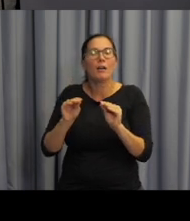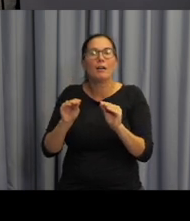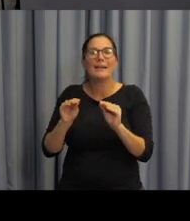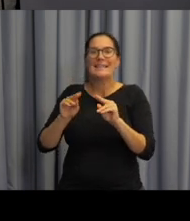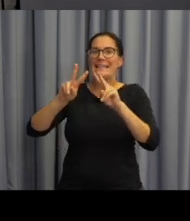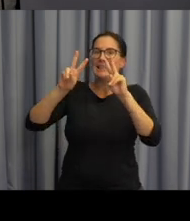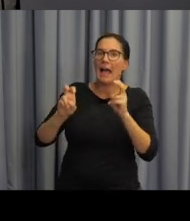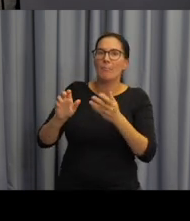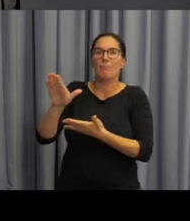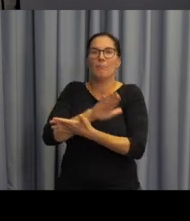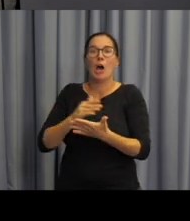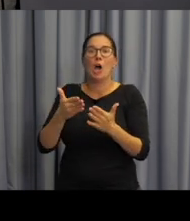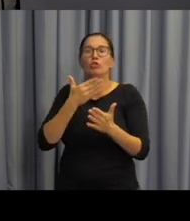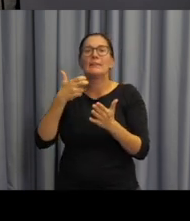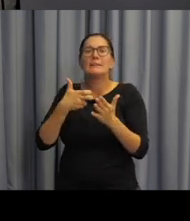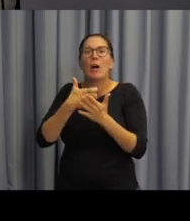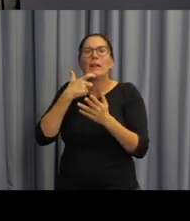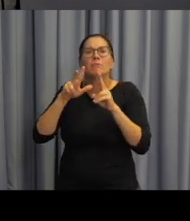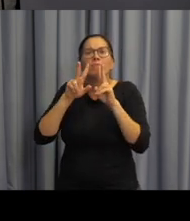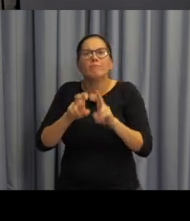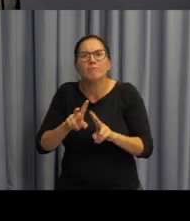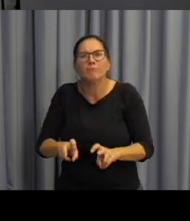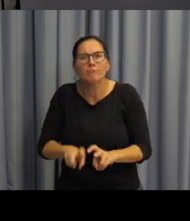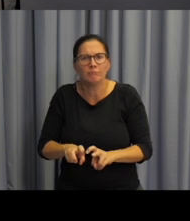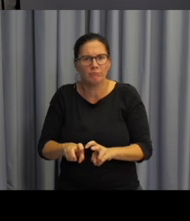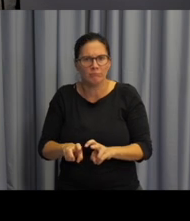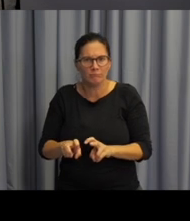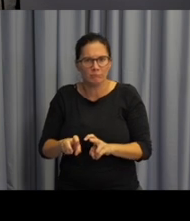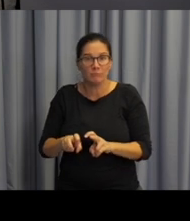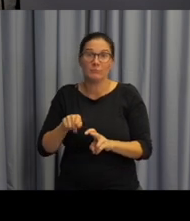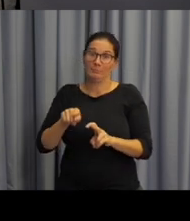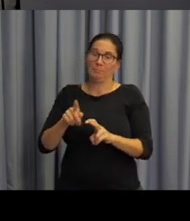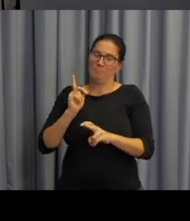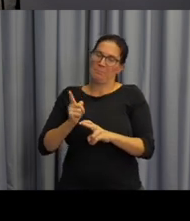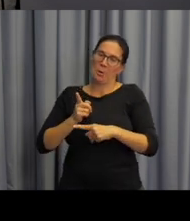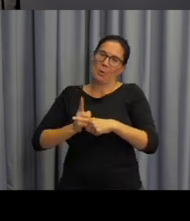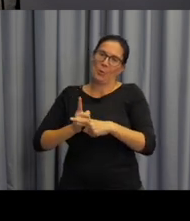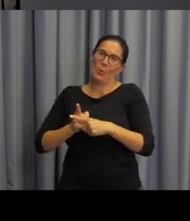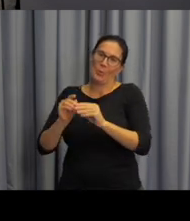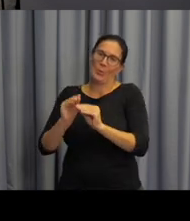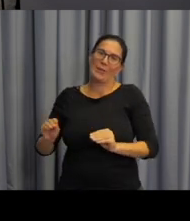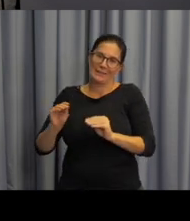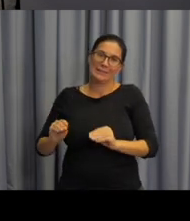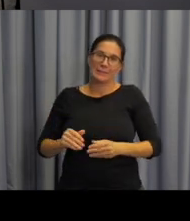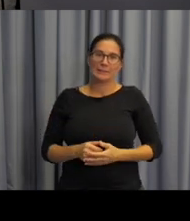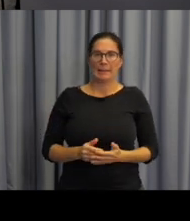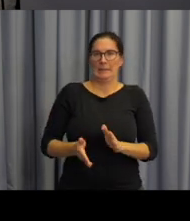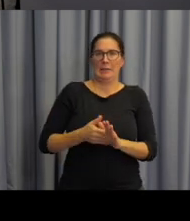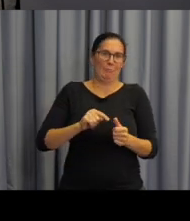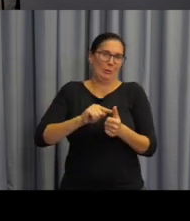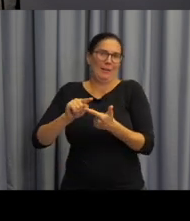jazyk o jazyce, o českém znakovém jazyce, který by mohl proběhnout. Nicméně